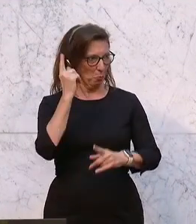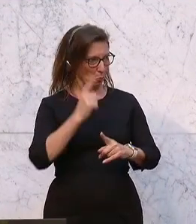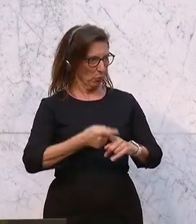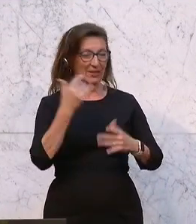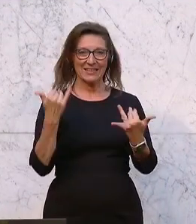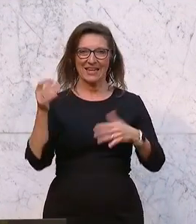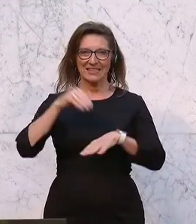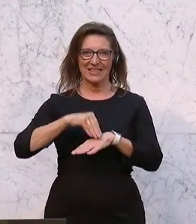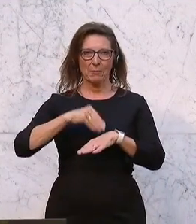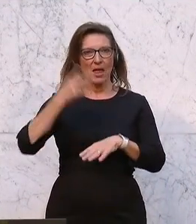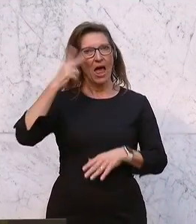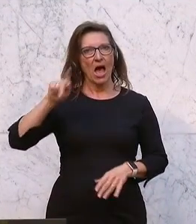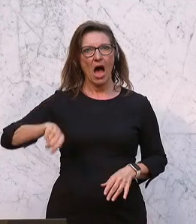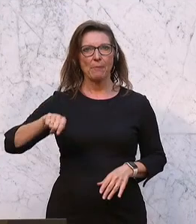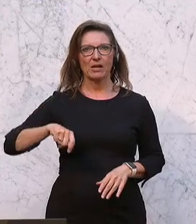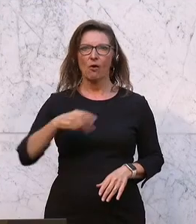Obernosterer von der Volkspartei.